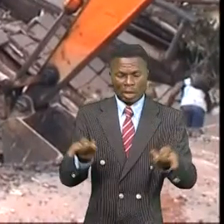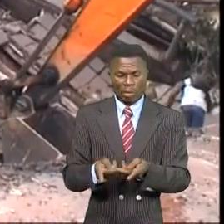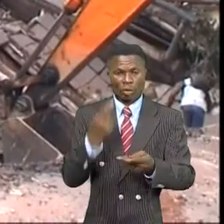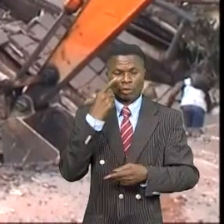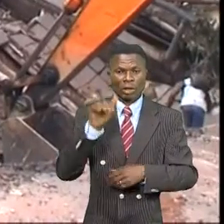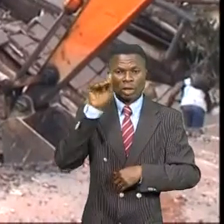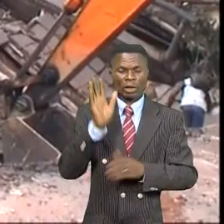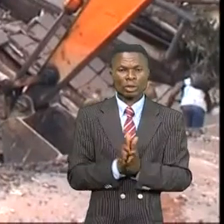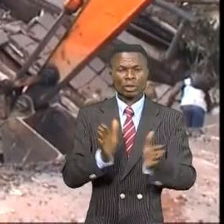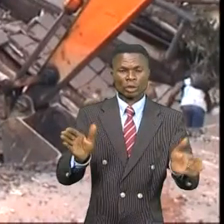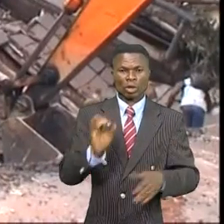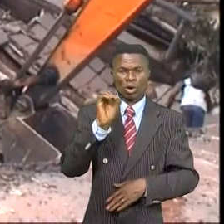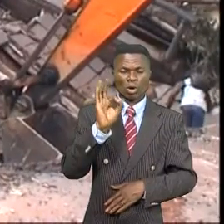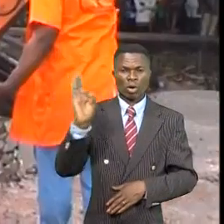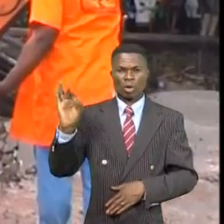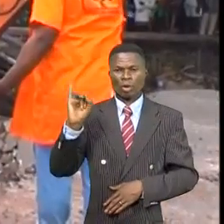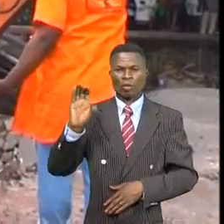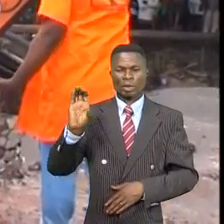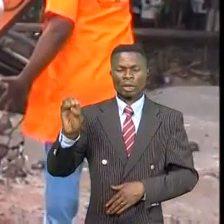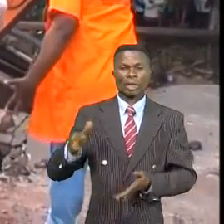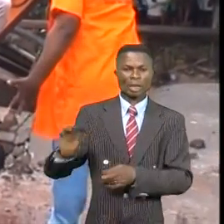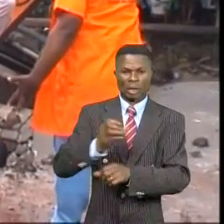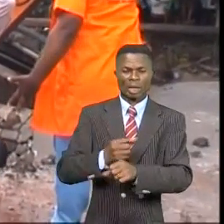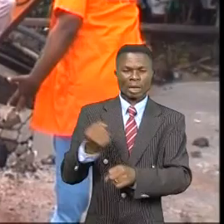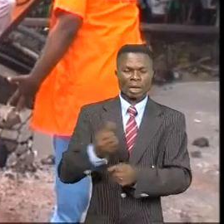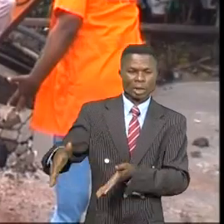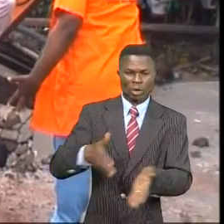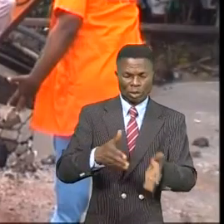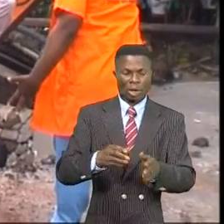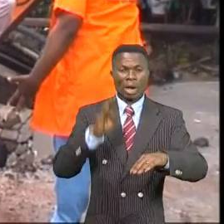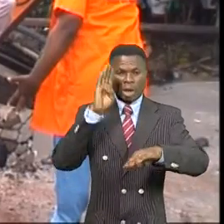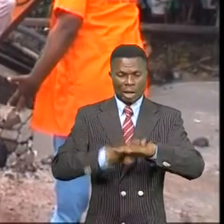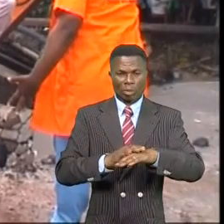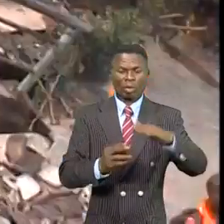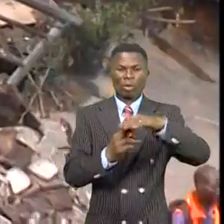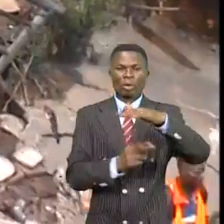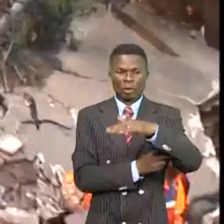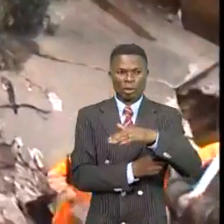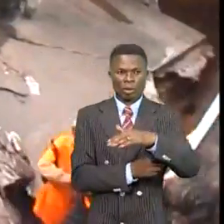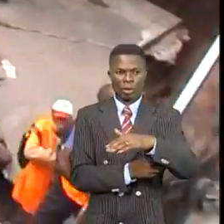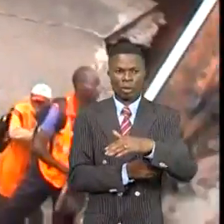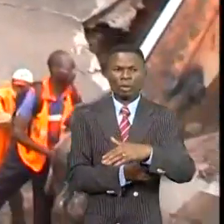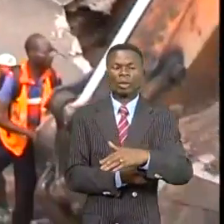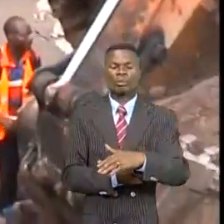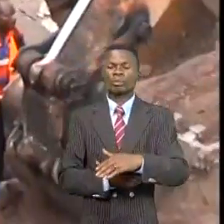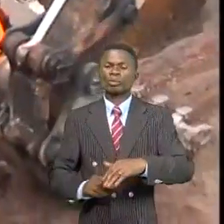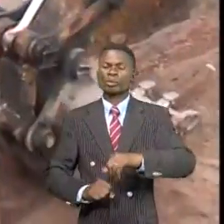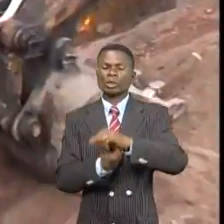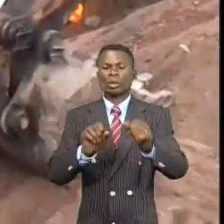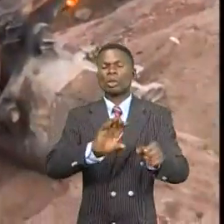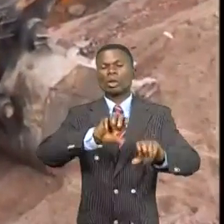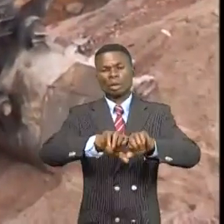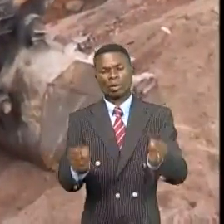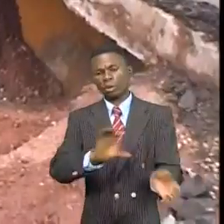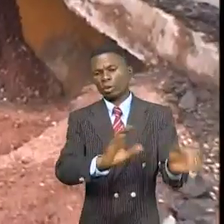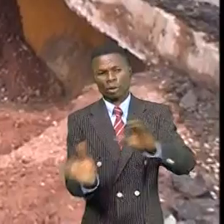directeur général de l'office de route, le pont n'a pas été touché, c'est plutôt la chaussée reliée au pont qui s'est effondré